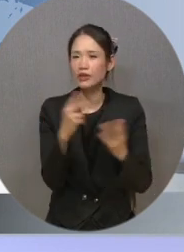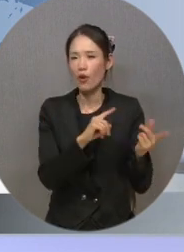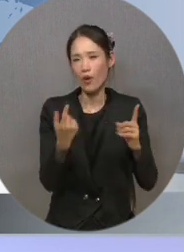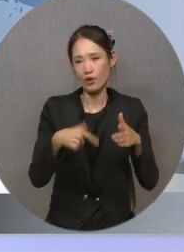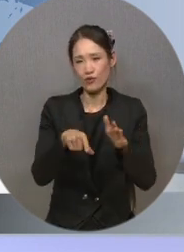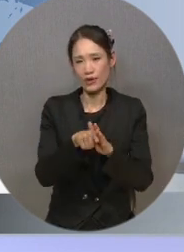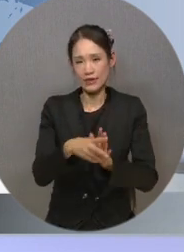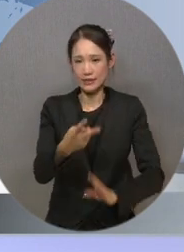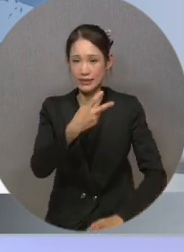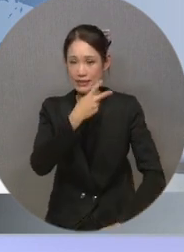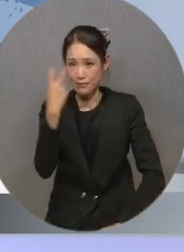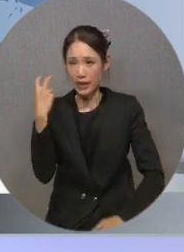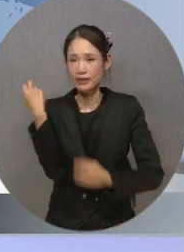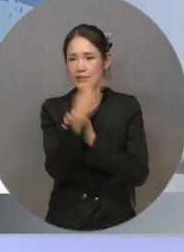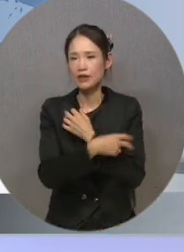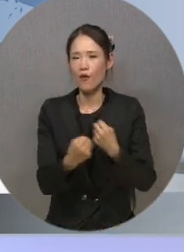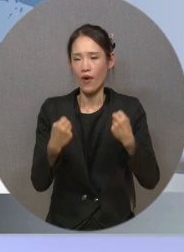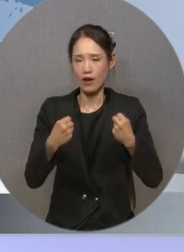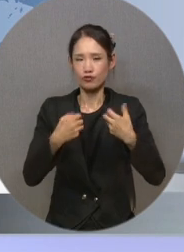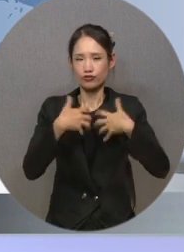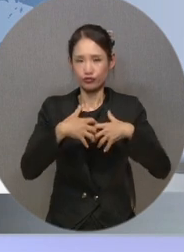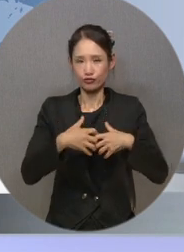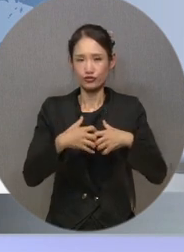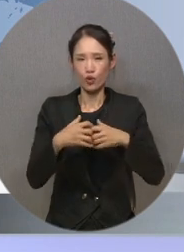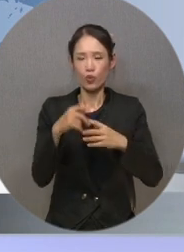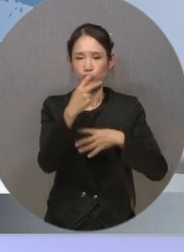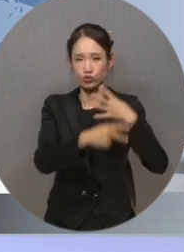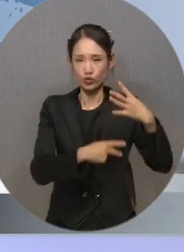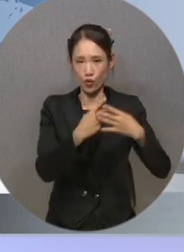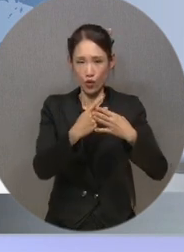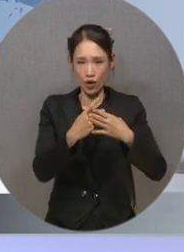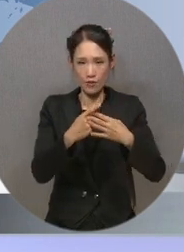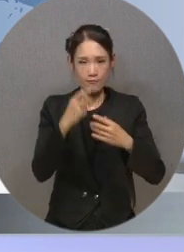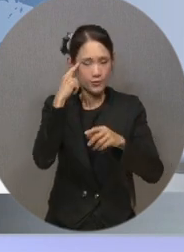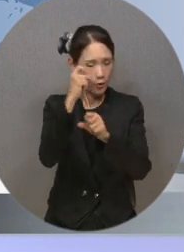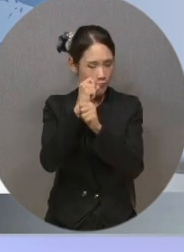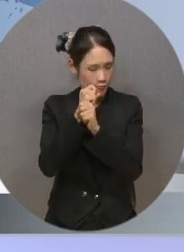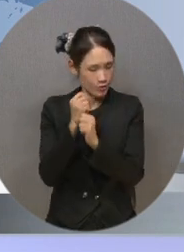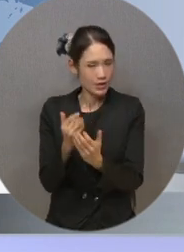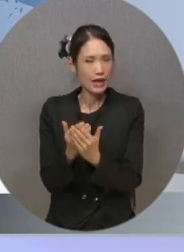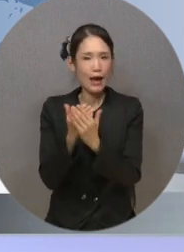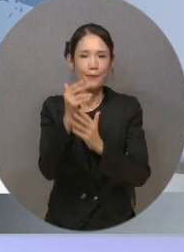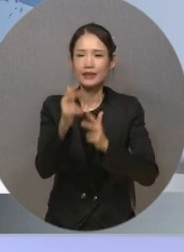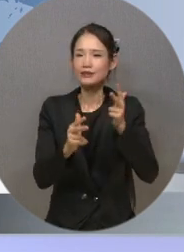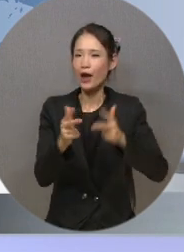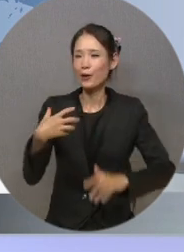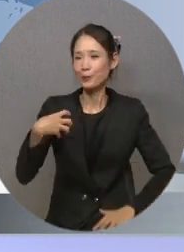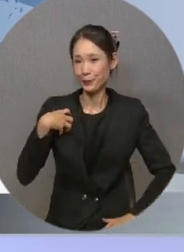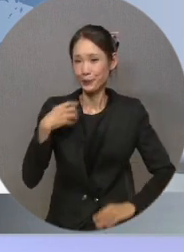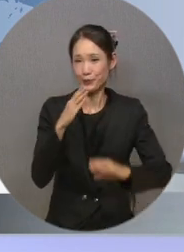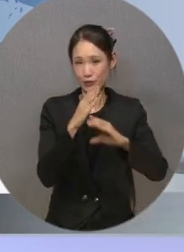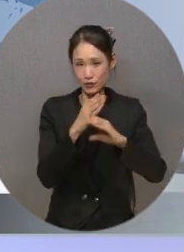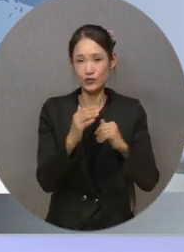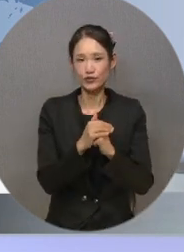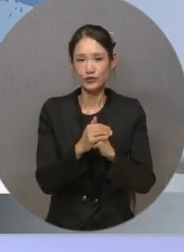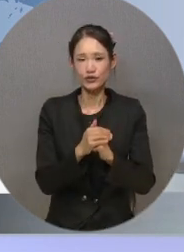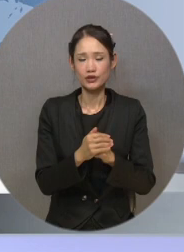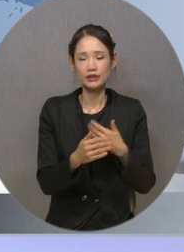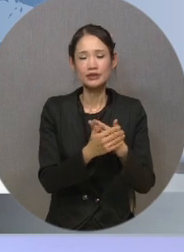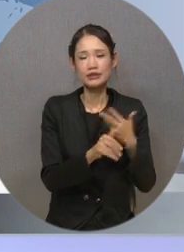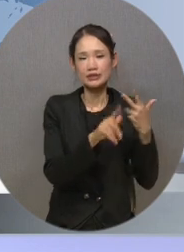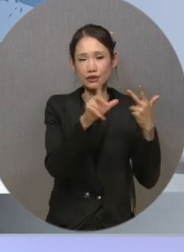스마트 재활운동체육 기기와 프로그램 등을 연구 개발하는 사업을 하고 있는데요. 지난 14일 2023